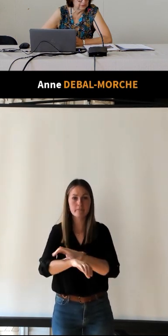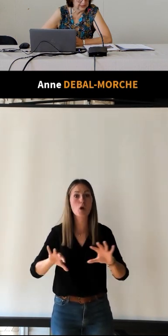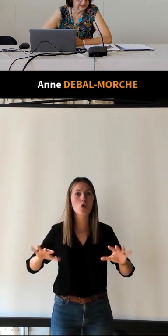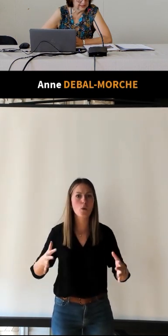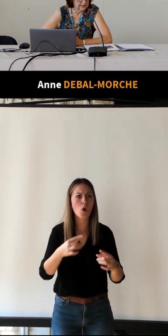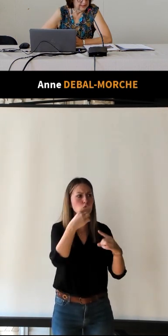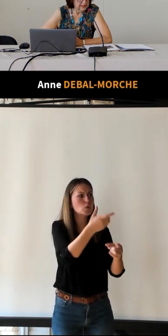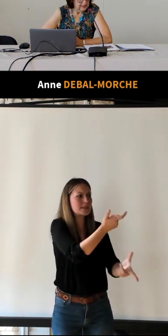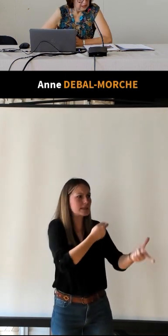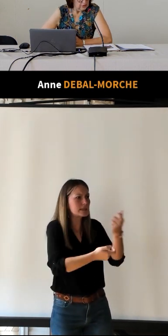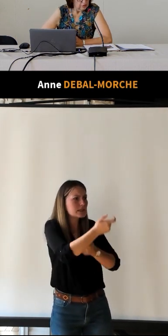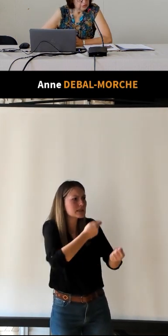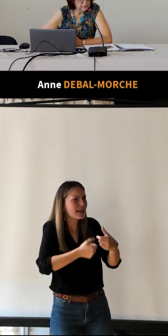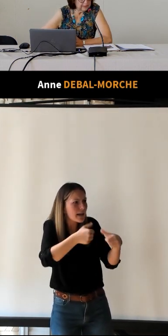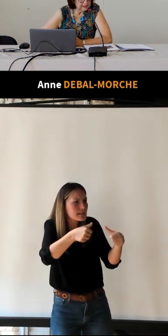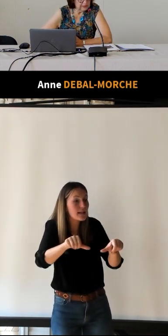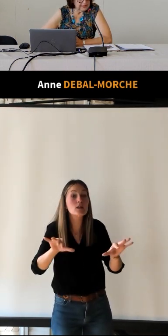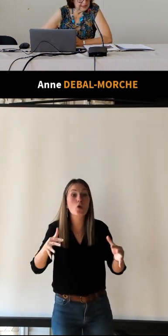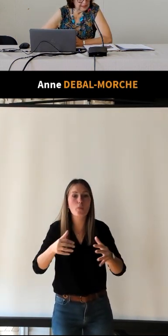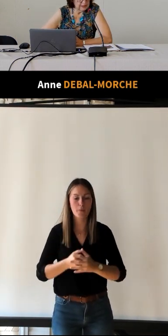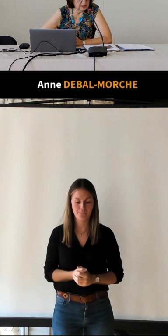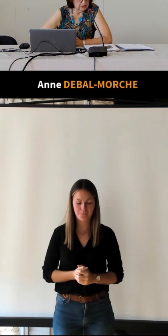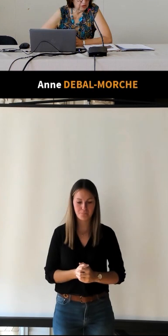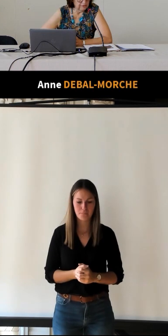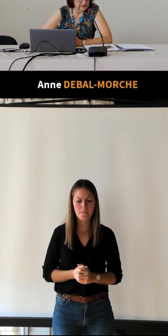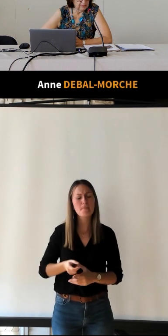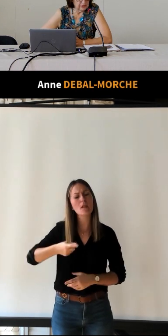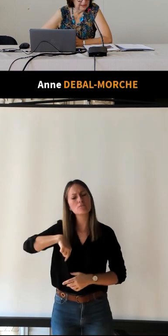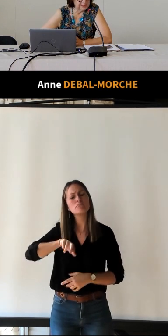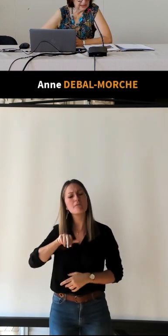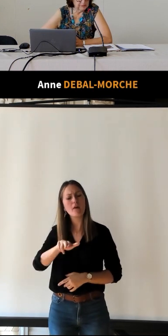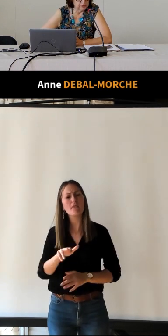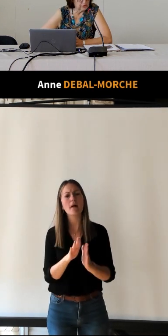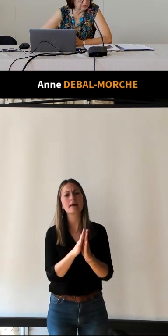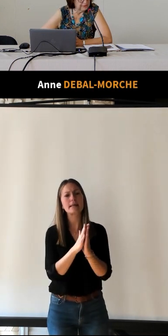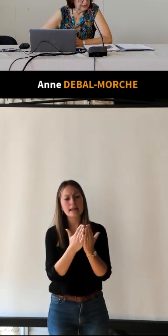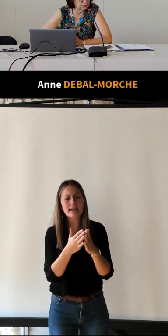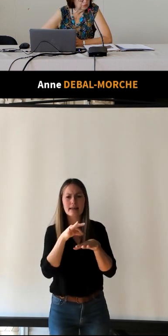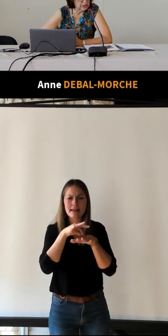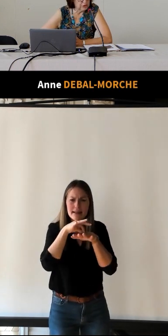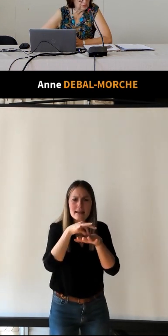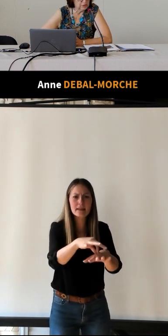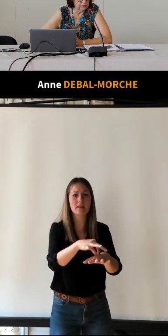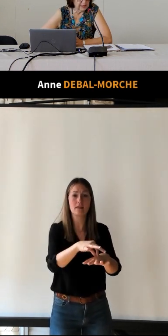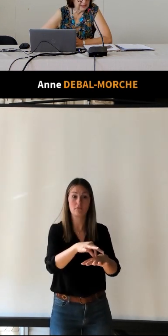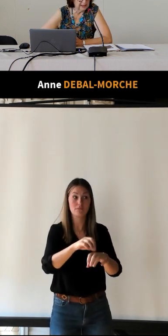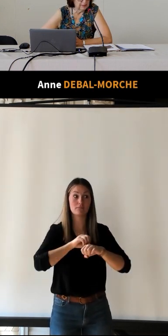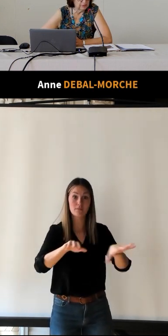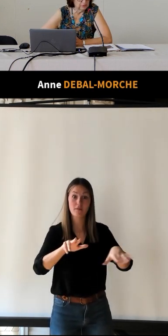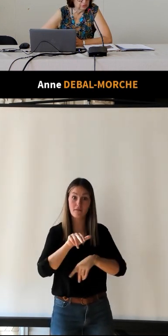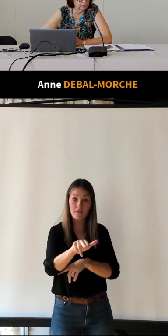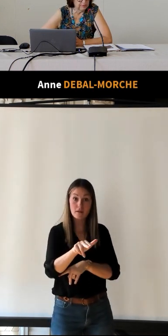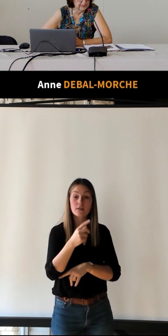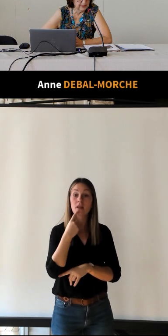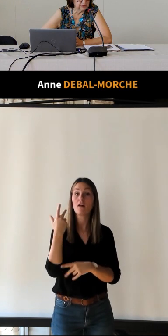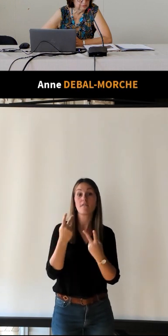les touristes. Nous publierons un guide renfermant la description sommaire de toutes les choses remarquables